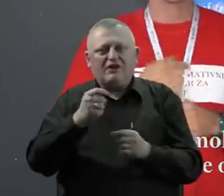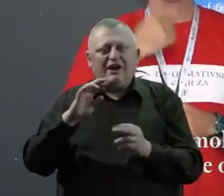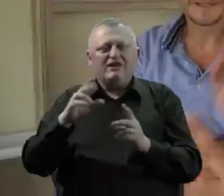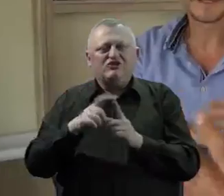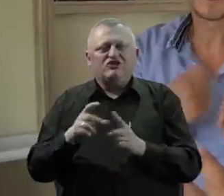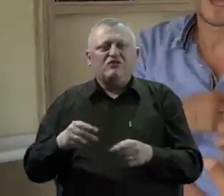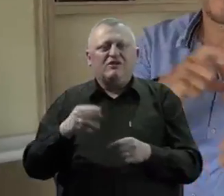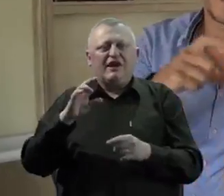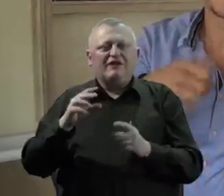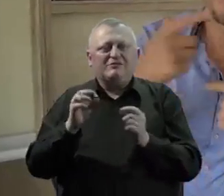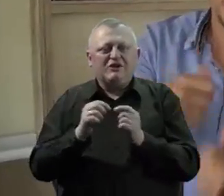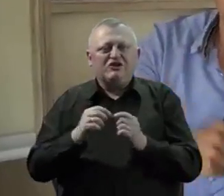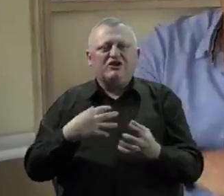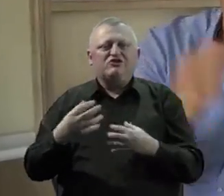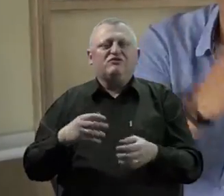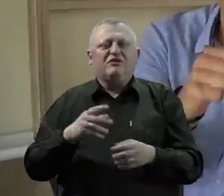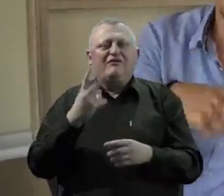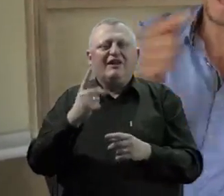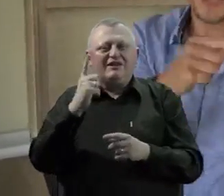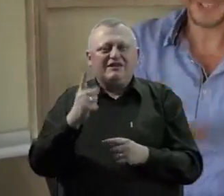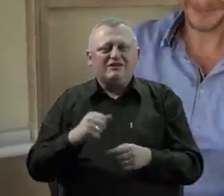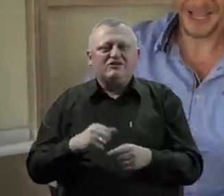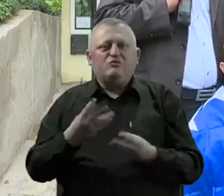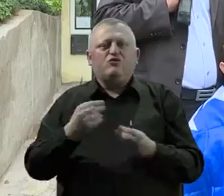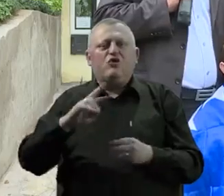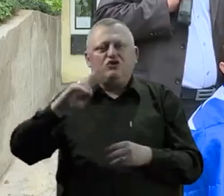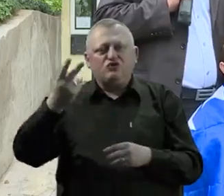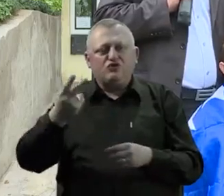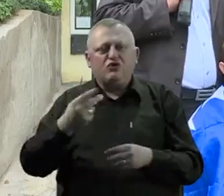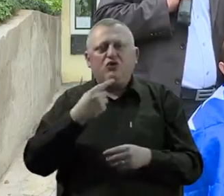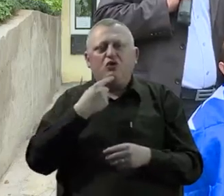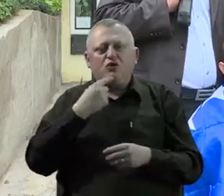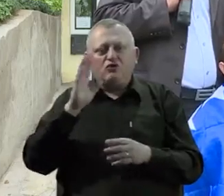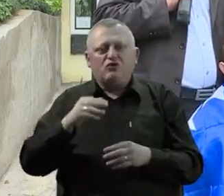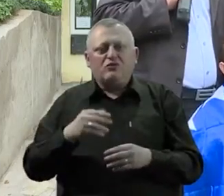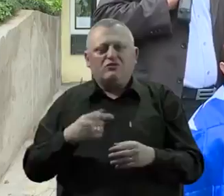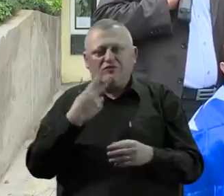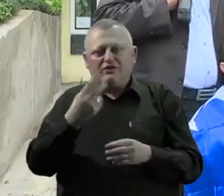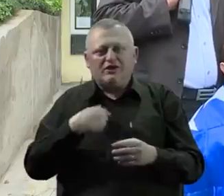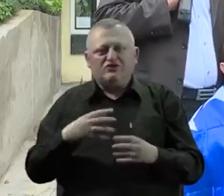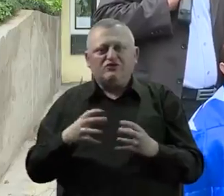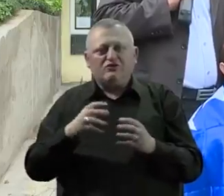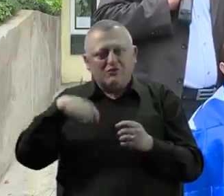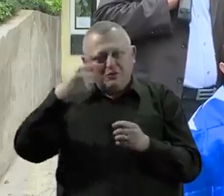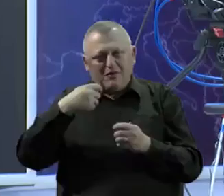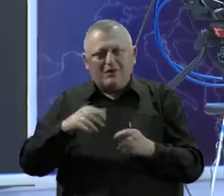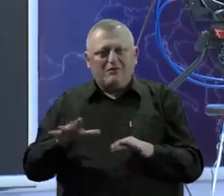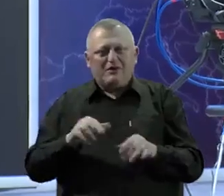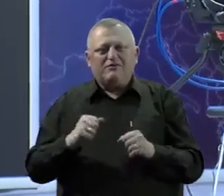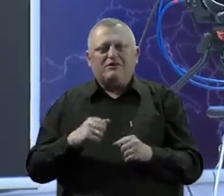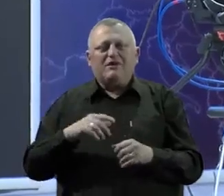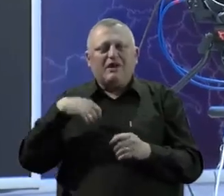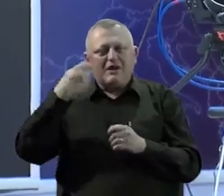Edinom Džepom, Enisom Bešlagićem, Valentinom Minskom i mnogi drugi koji se mogu biti na našim nutnim medijalnim platformama.